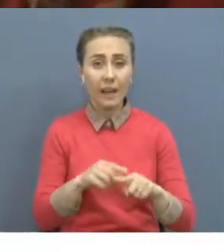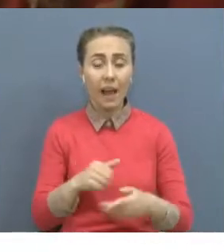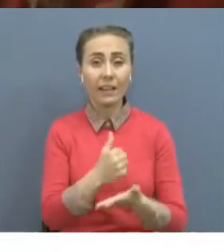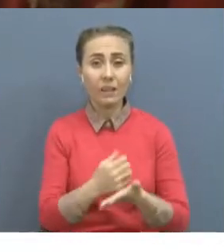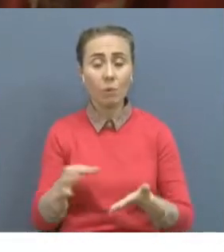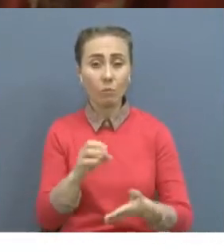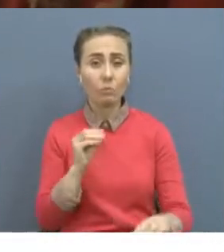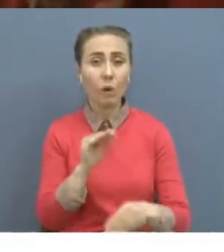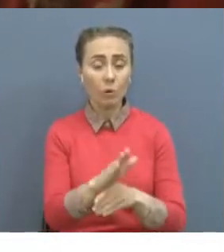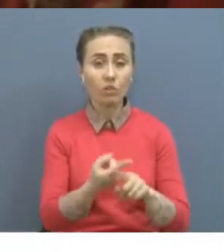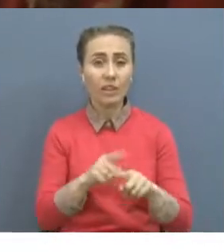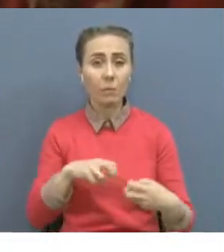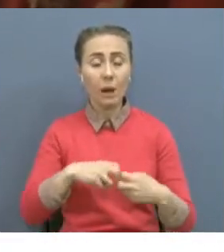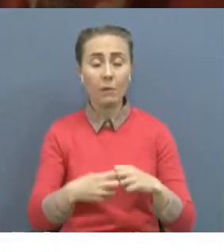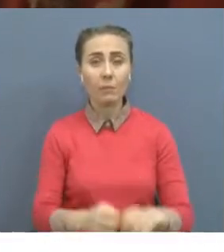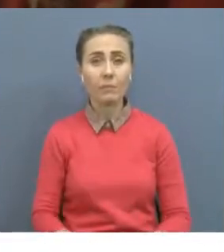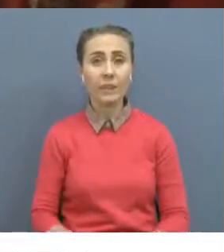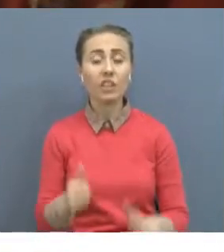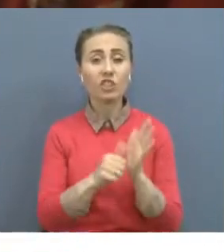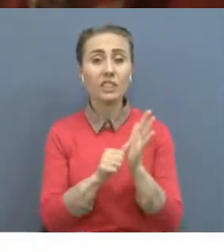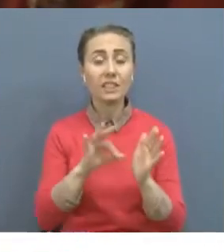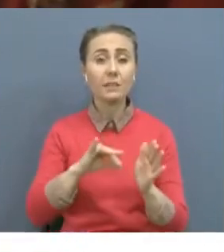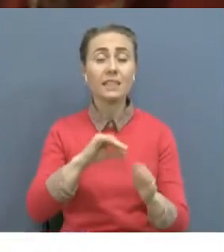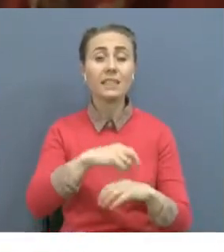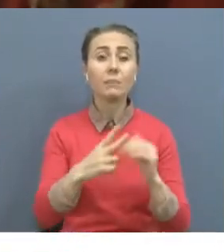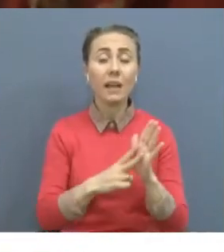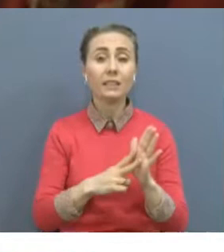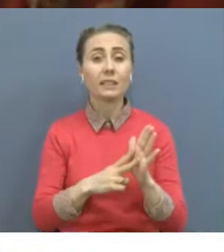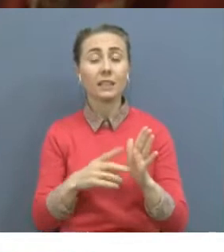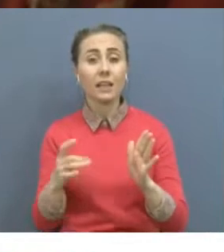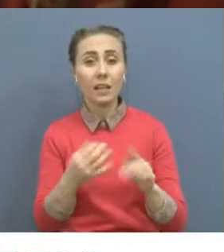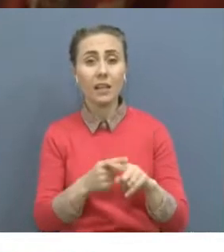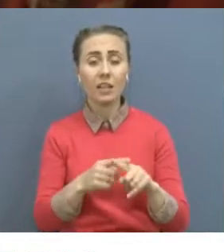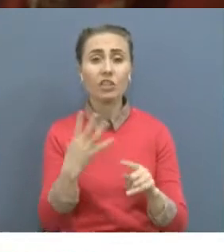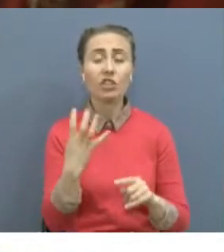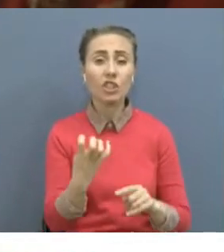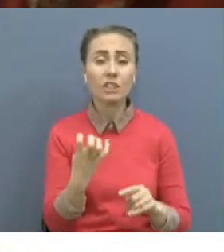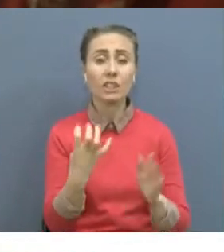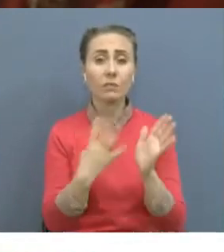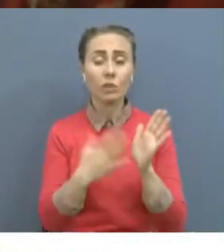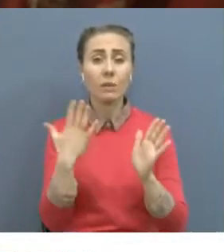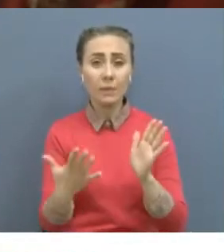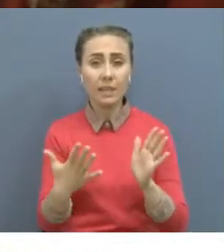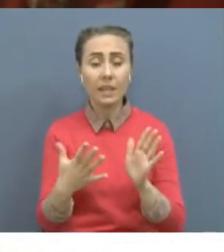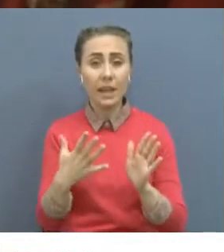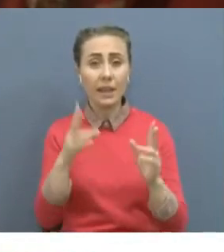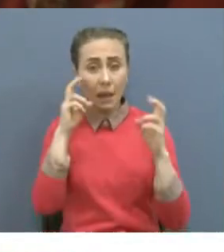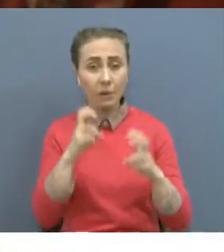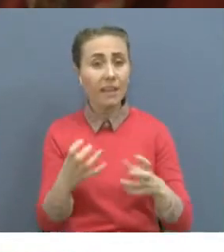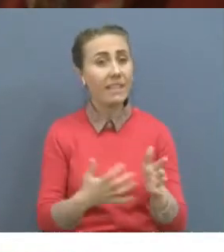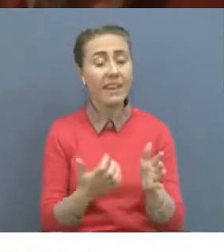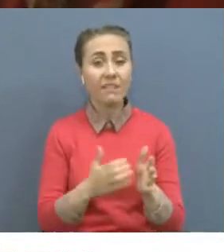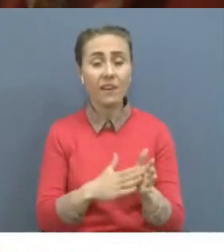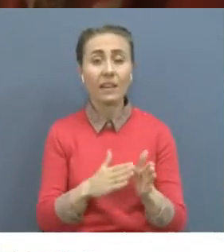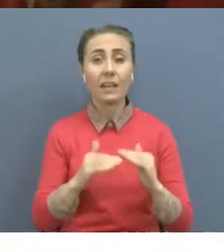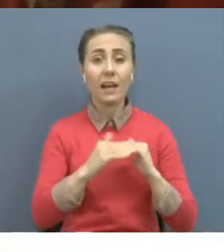Обылыс әумағындағы 617 елді мекенден 495-інде мал жайылымыз жерлерін жетіспе үшілігі орын алып отыр. Ауылдың малын бағыға бір бүтін онан